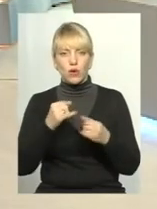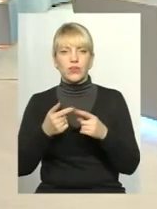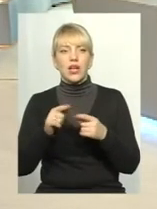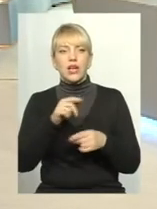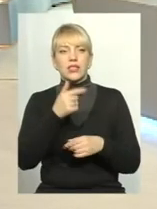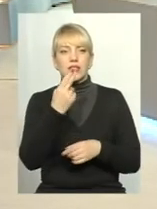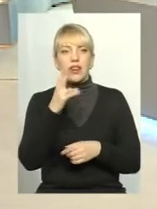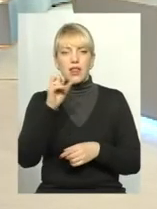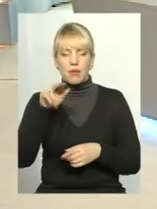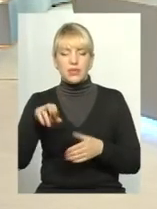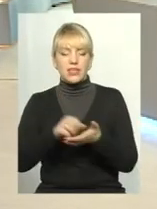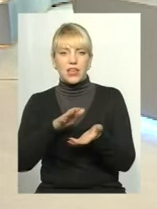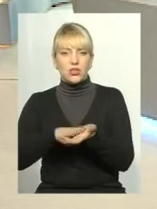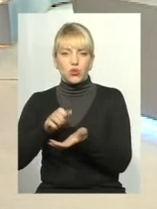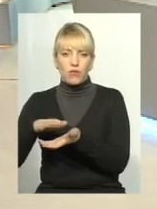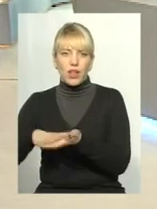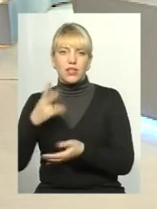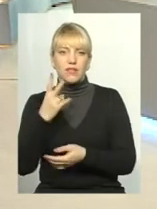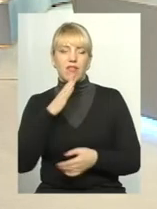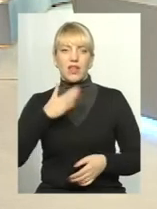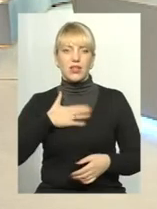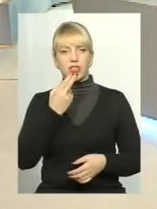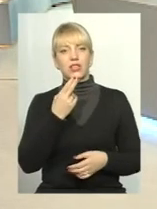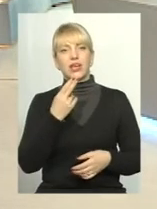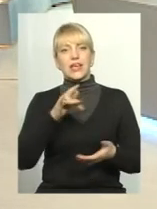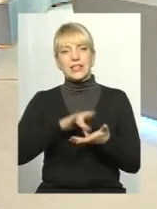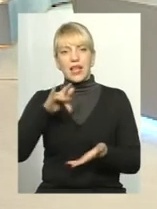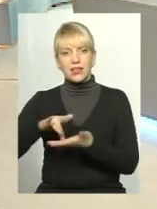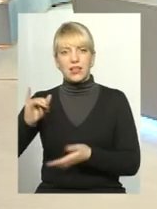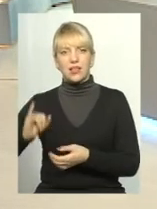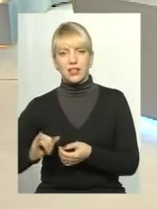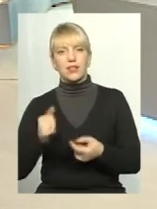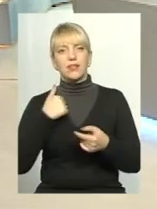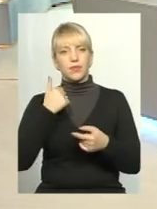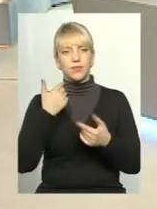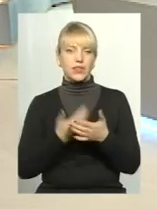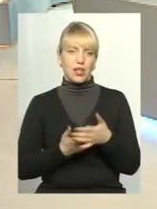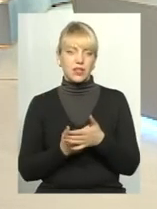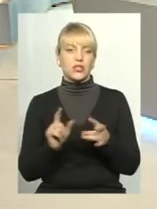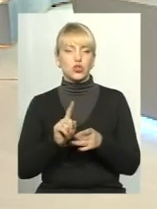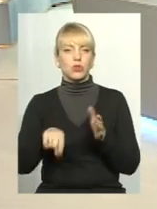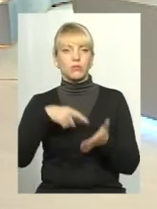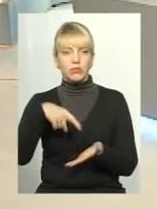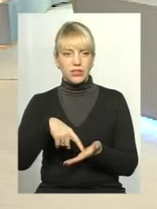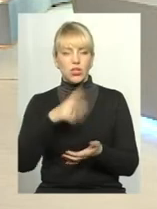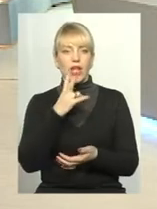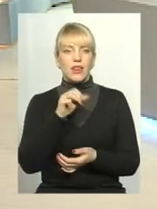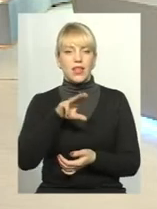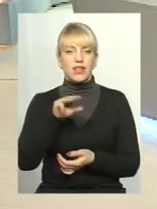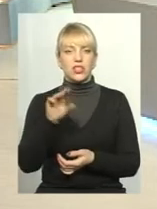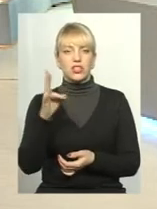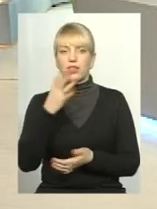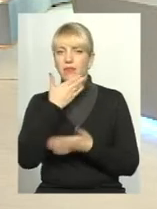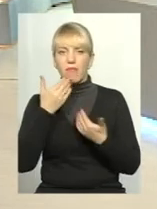ЦНАПі зареєстрували два наших центри. І, як мені здається, ще таки місто не тіше не має